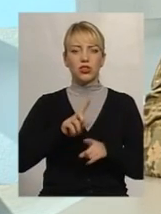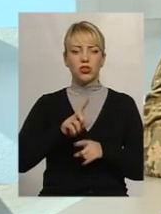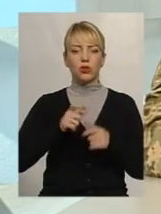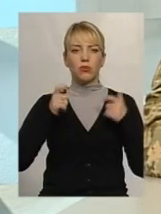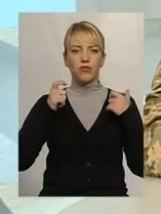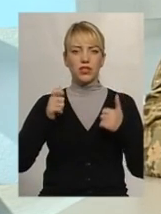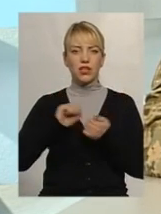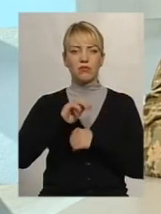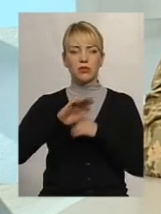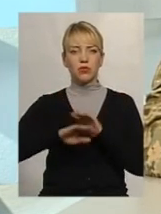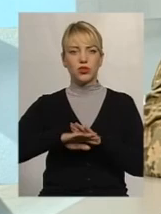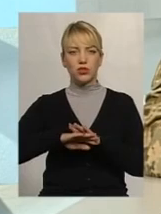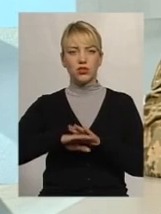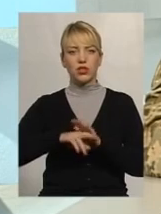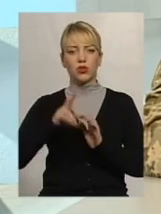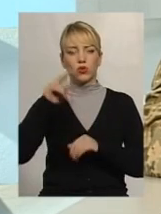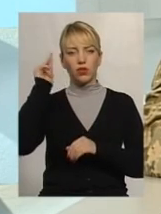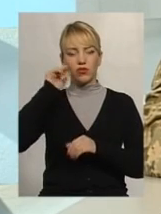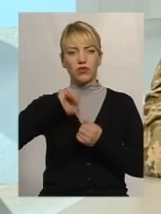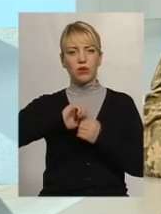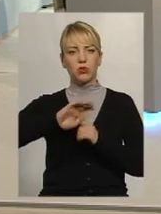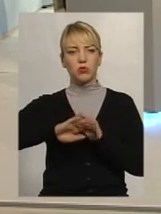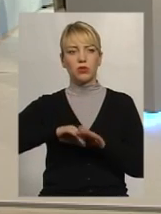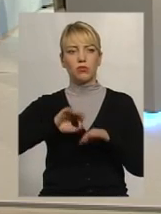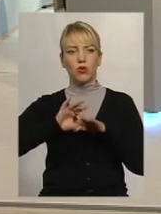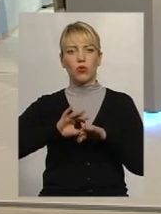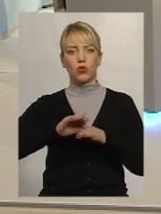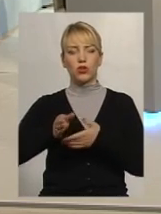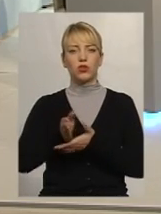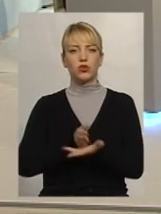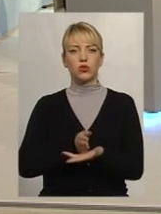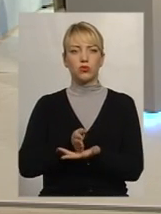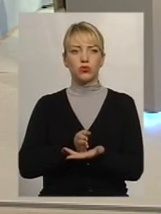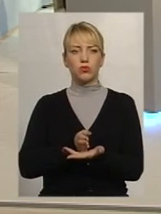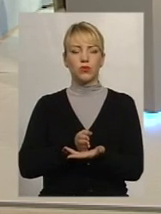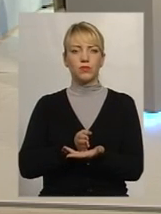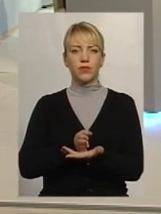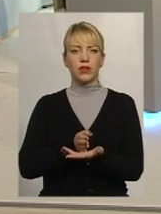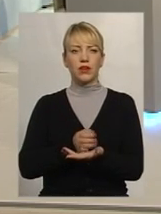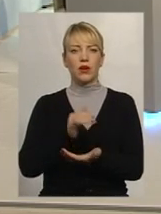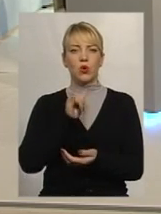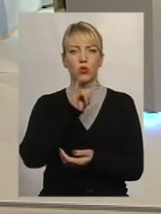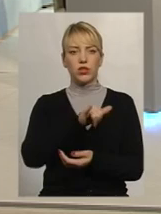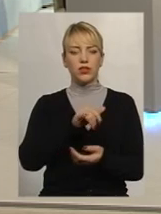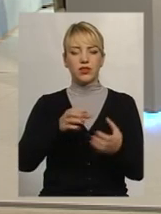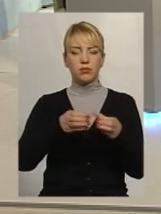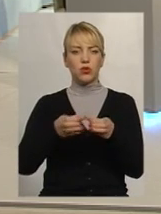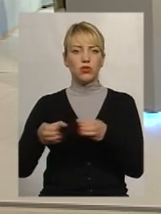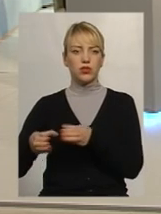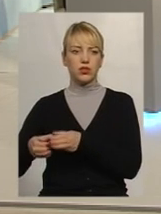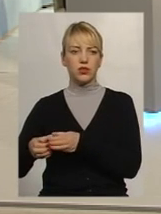Канеці-Подільського, які навчалися саме в Канеці-Подільському, проходили службу в їхніх підрозділах.